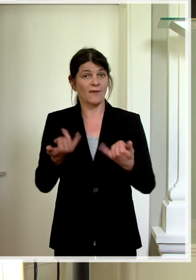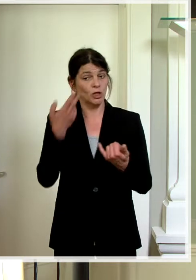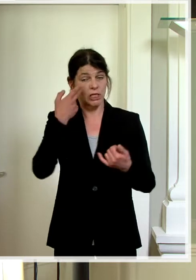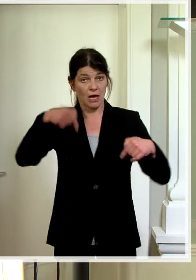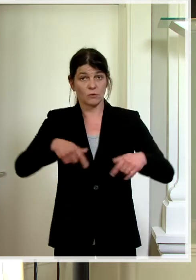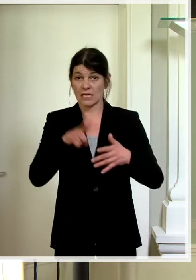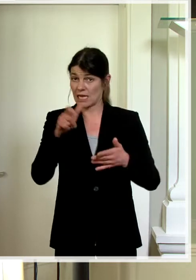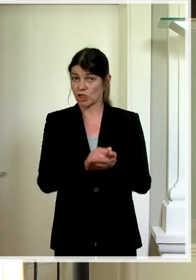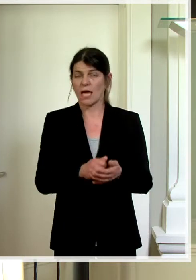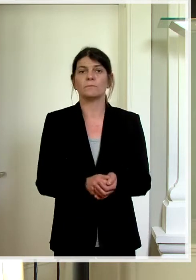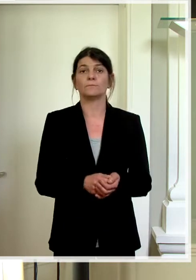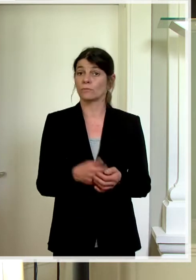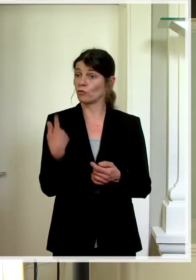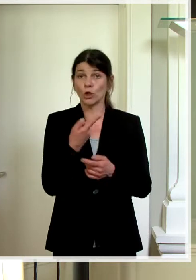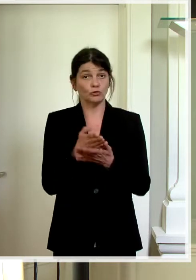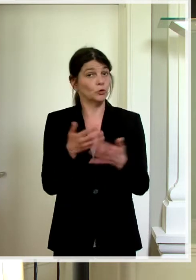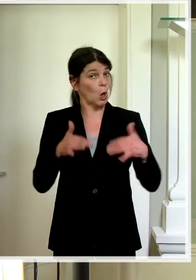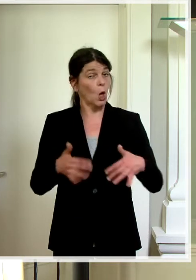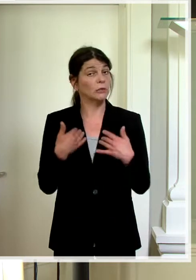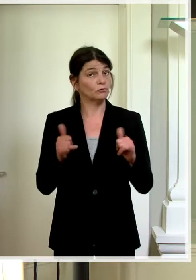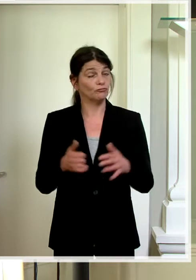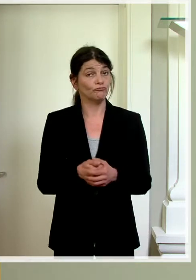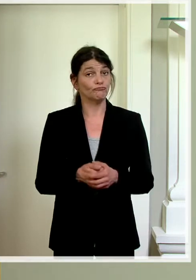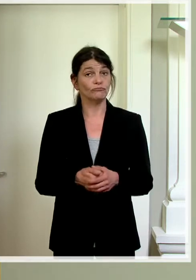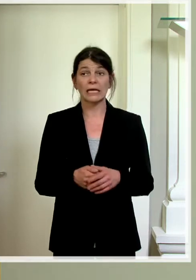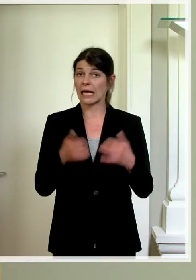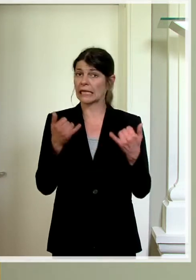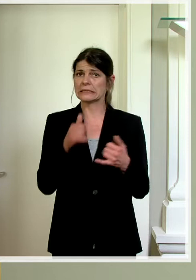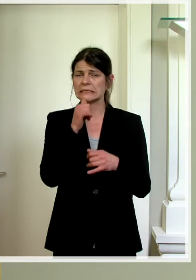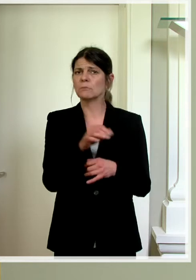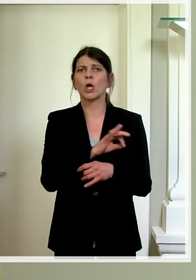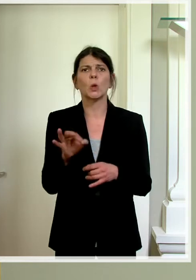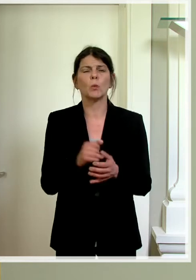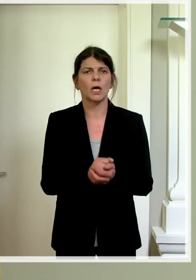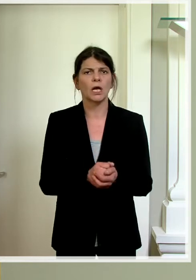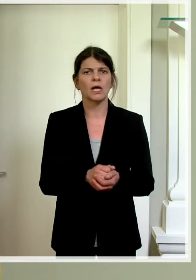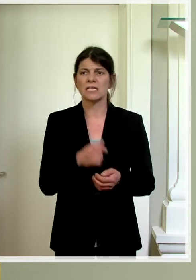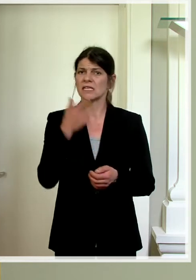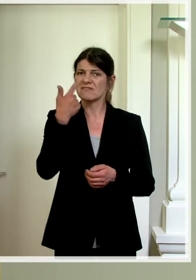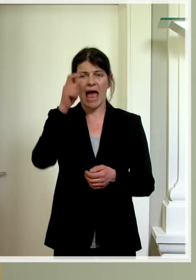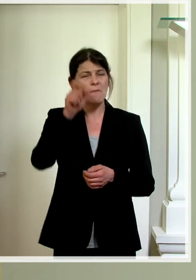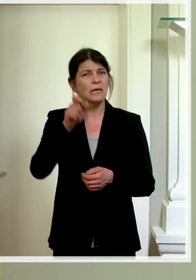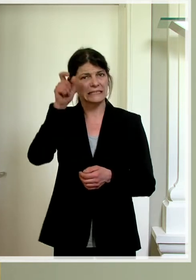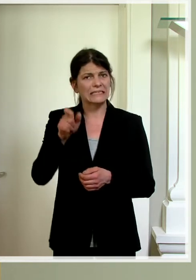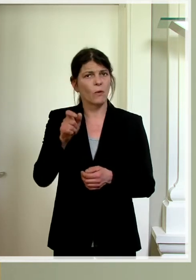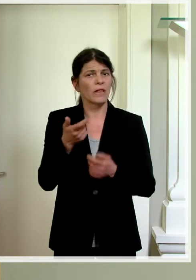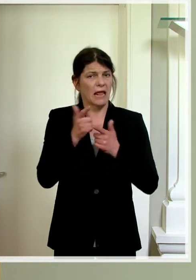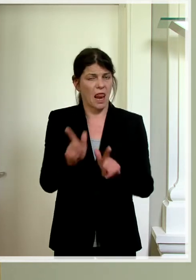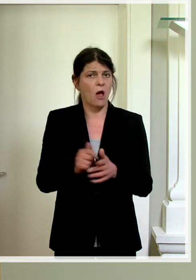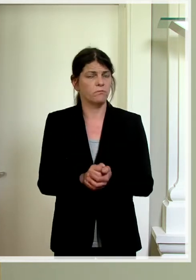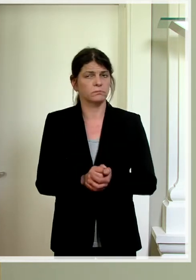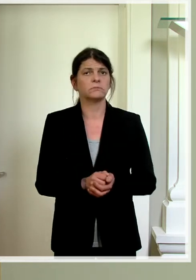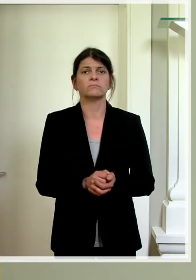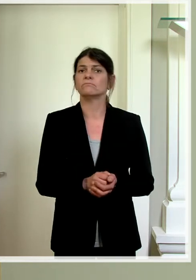Lichtenstein aus? Wir haben sie auch gelockert. Es sind jetzt nicht mehr nur diese zwei Personen, die sich